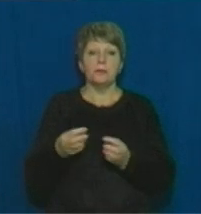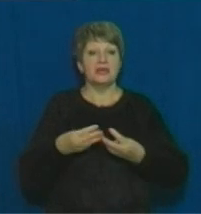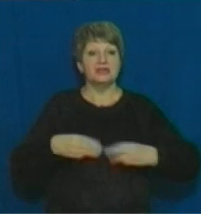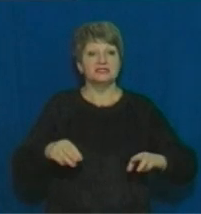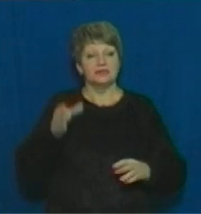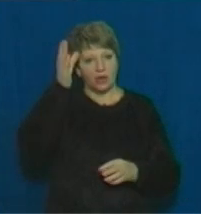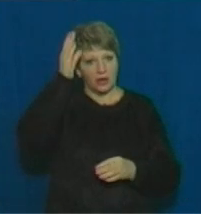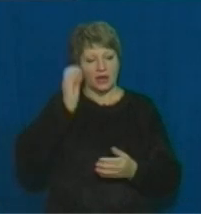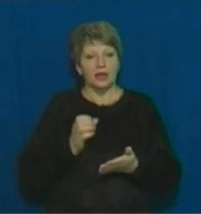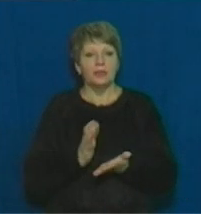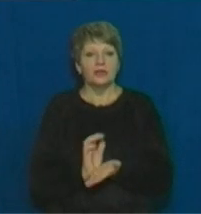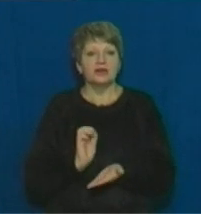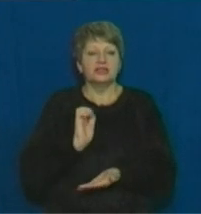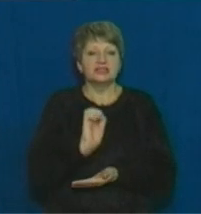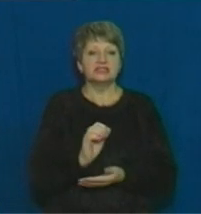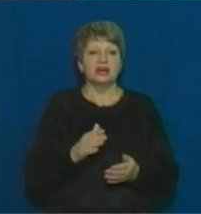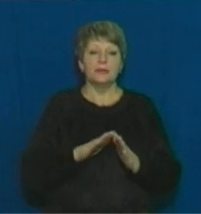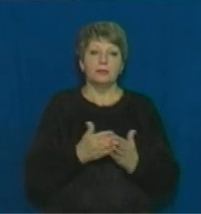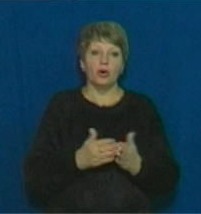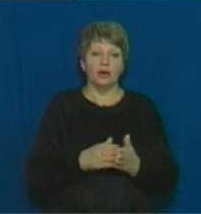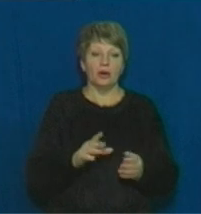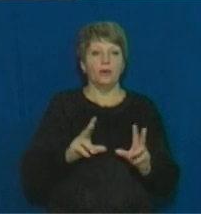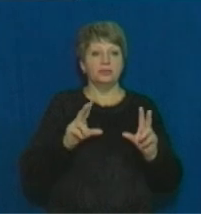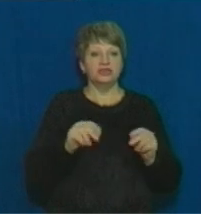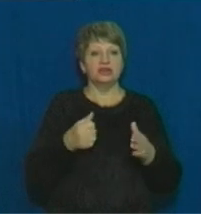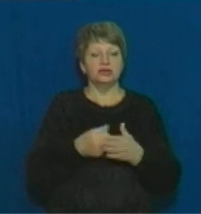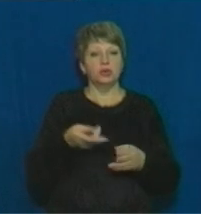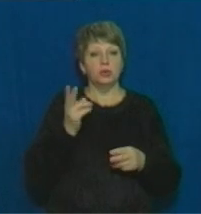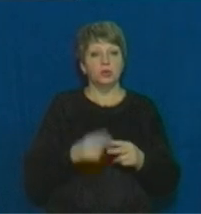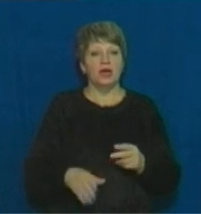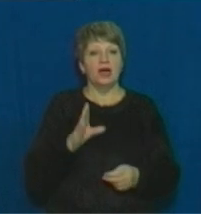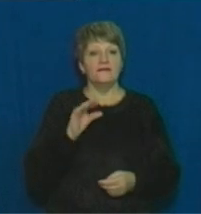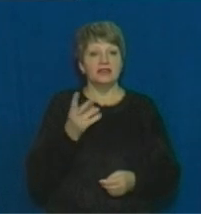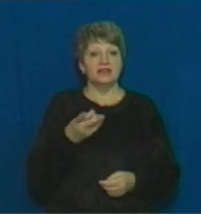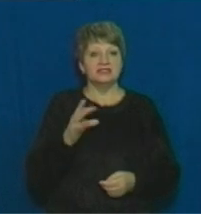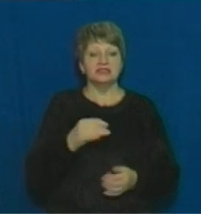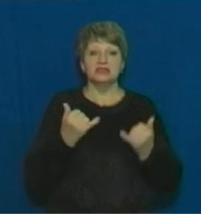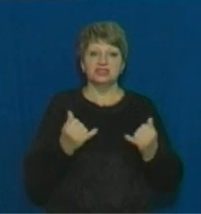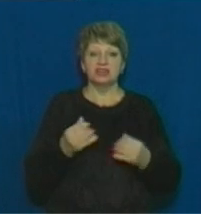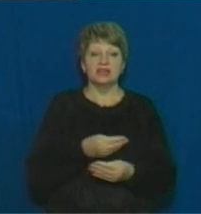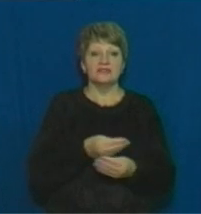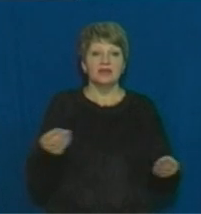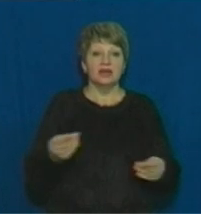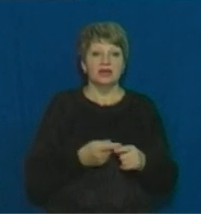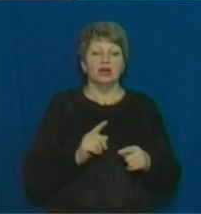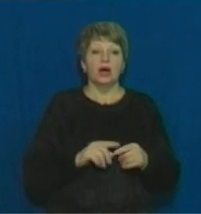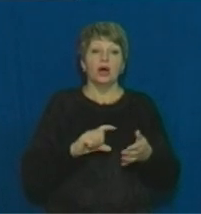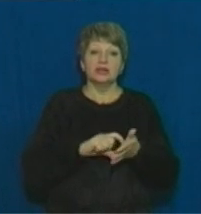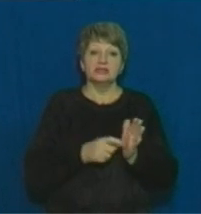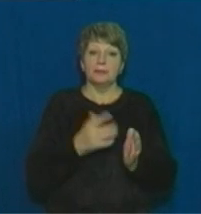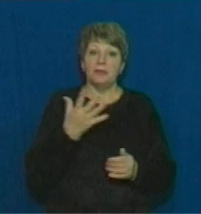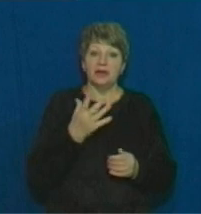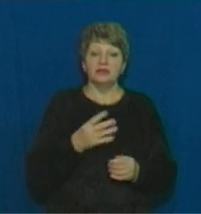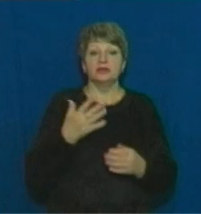освіти надіслати підручники до шкіл обіцяли до кінця вересня. Нині першокласникам видали 20% книг учням п'ятого